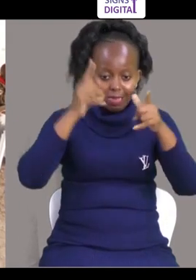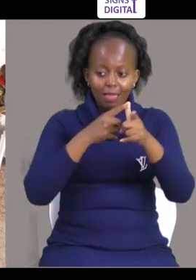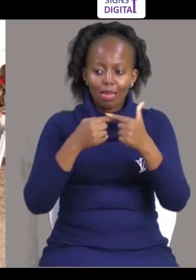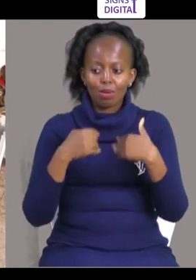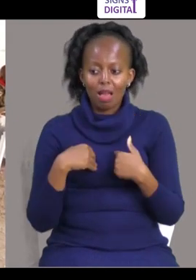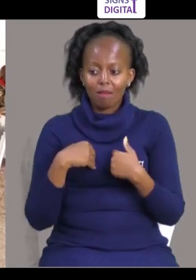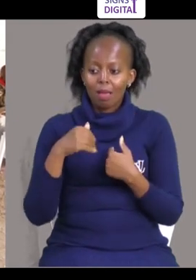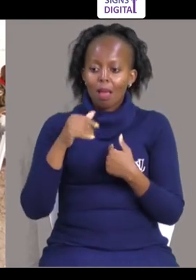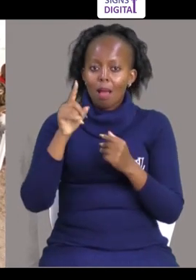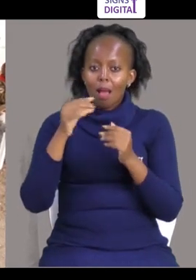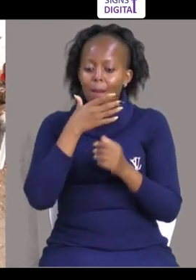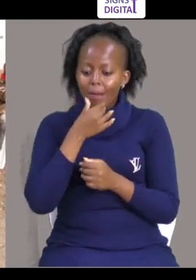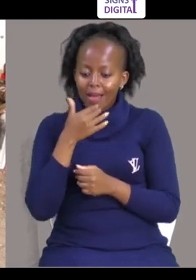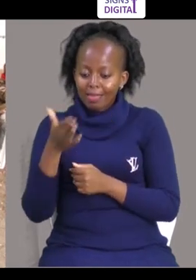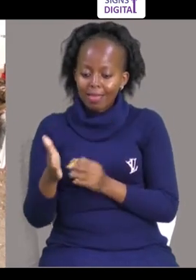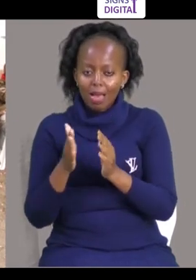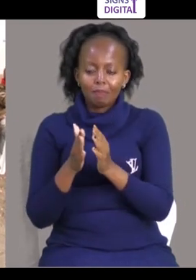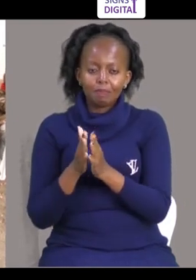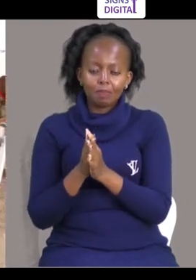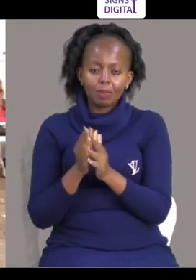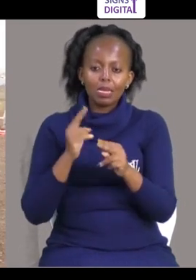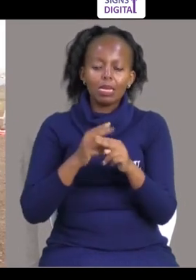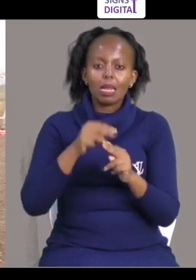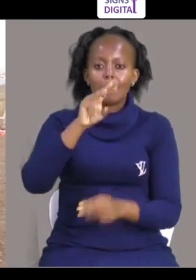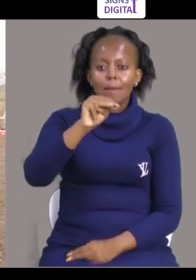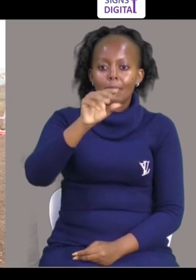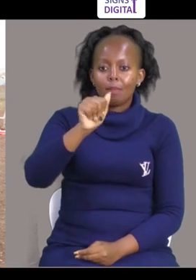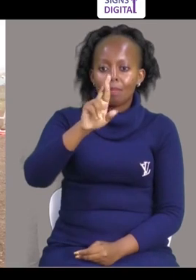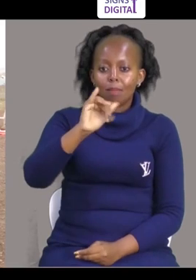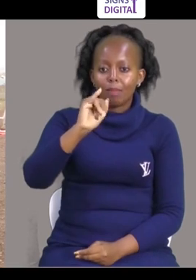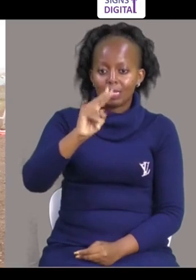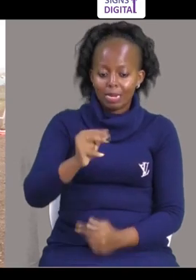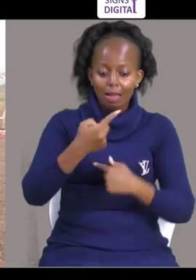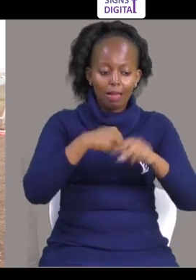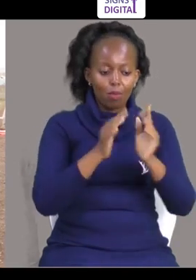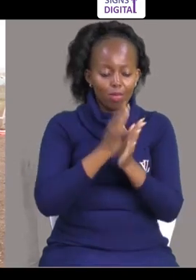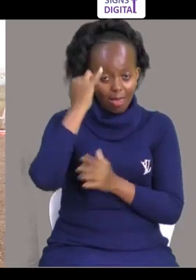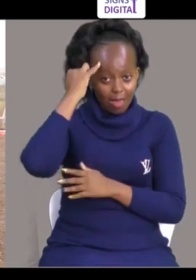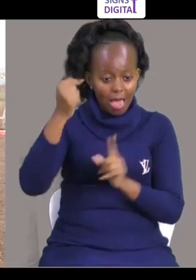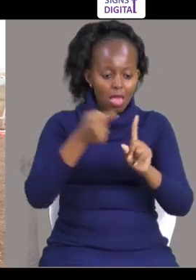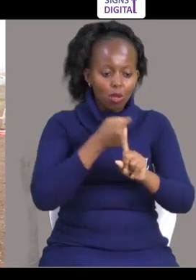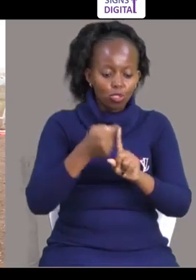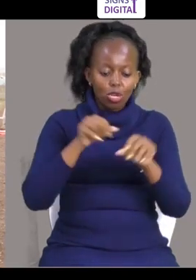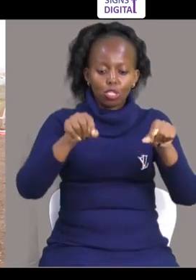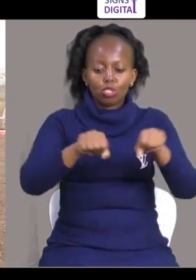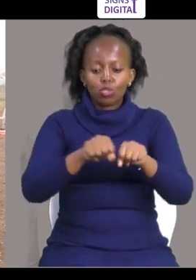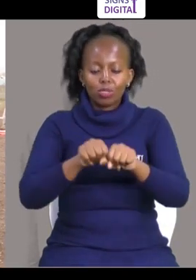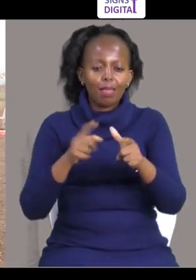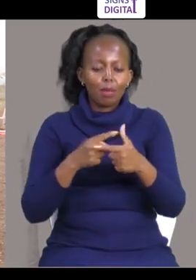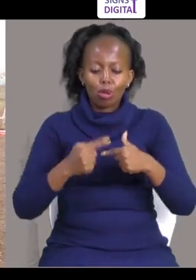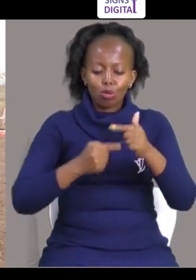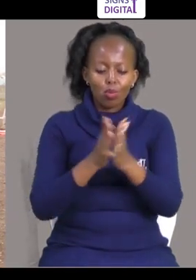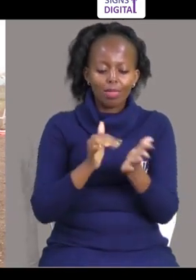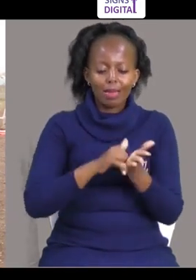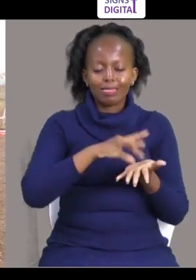wakona maono Hala kuhu, unakule muzea mwenye yao bijana Anaitu wa mati na haya, haka kunja na edia kushona